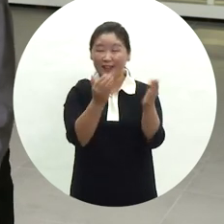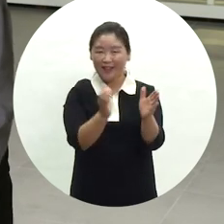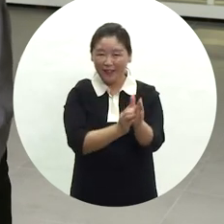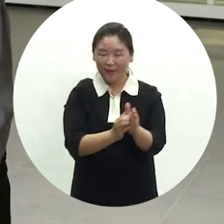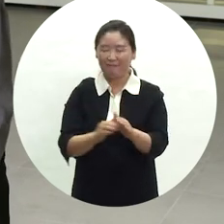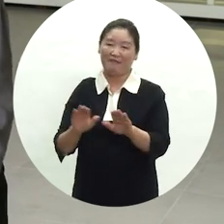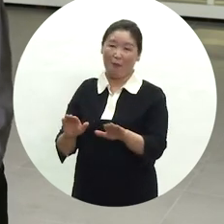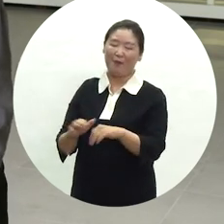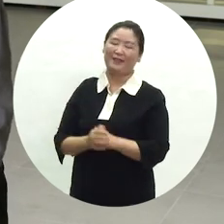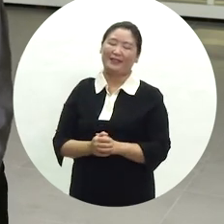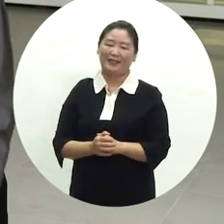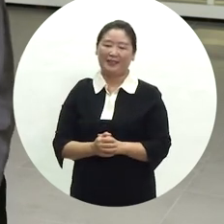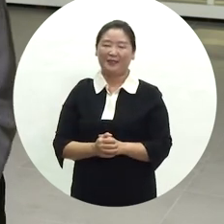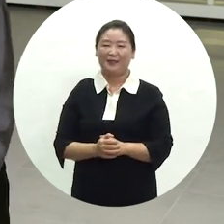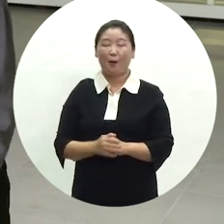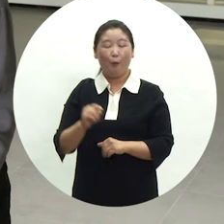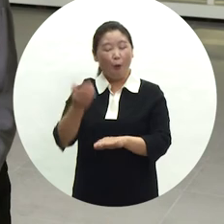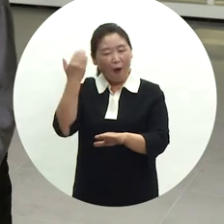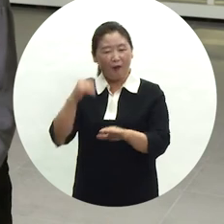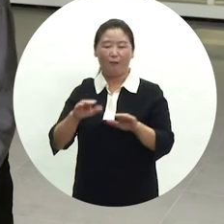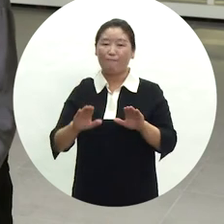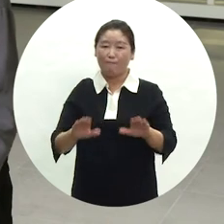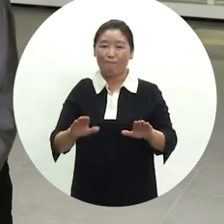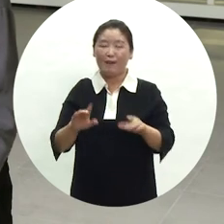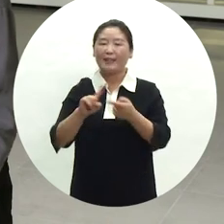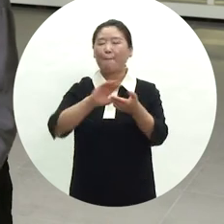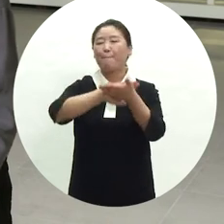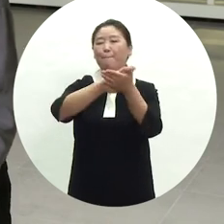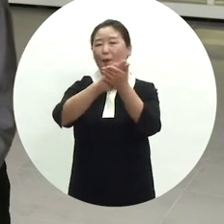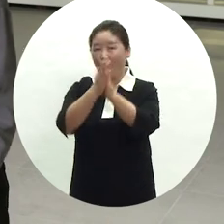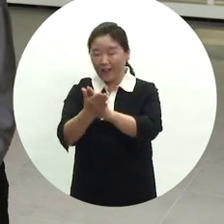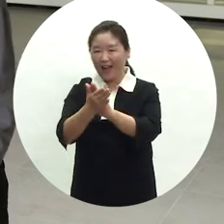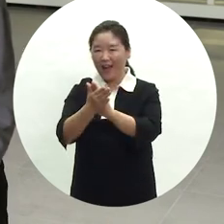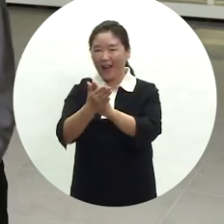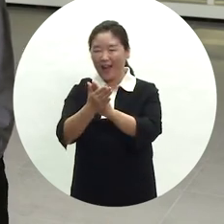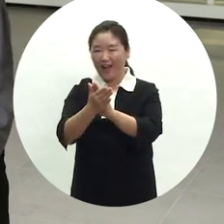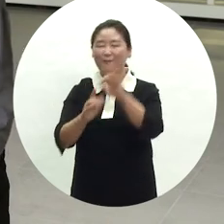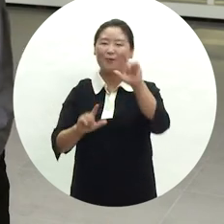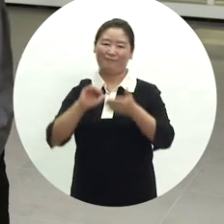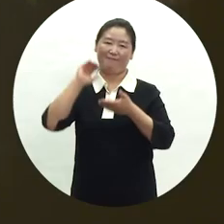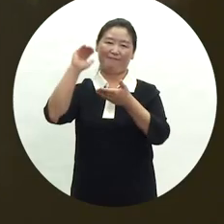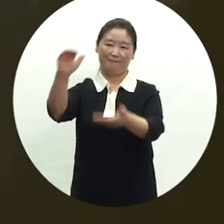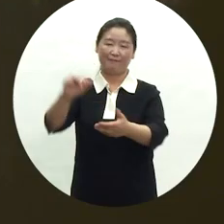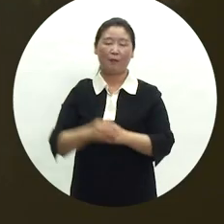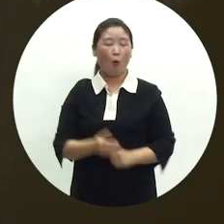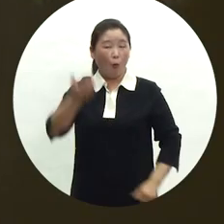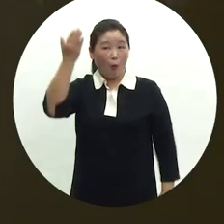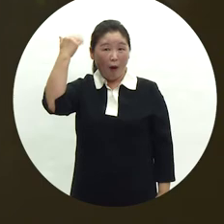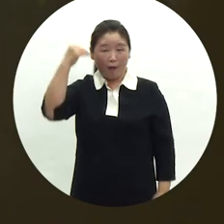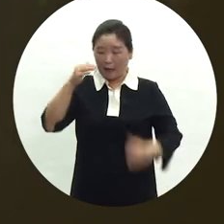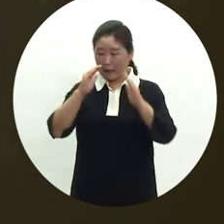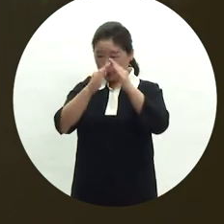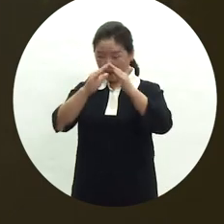여기서는 간략하게 과거와 현대의 변화상을 중심으로 말씀드리겠습니다. 과거에